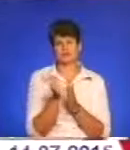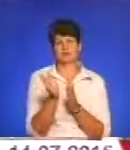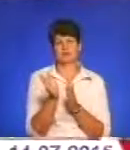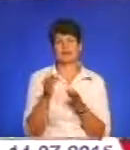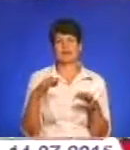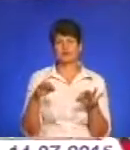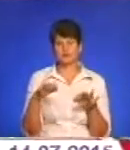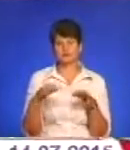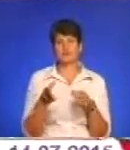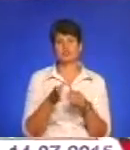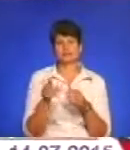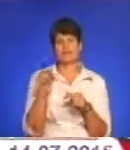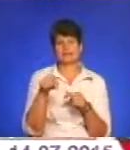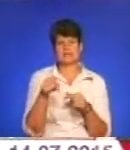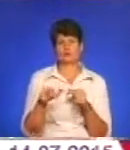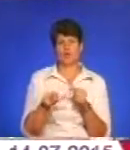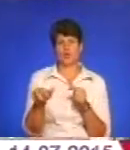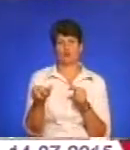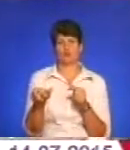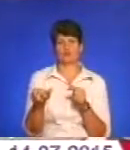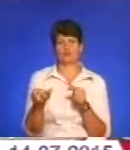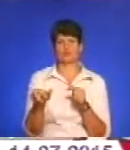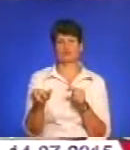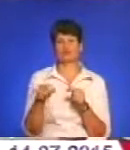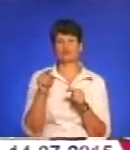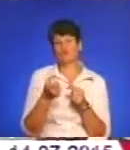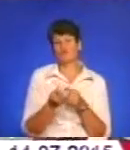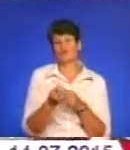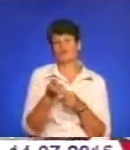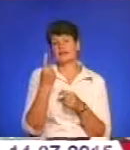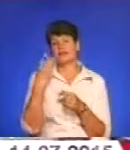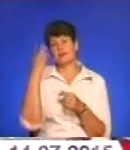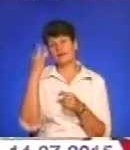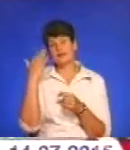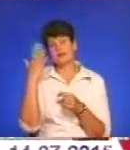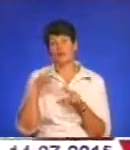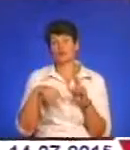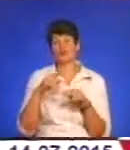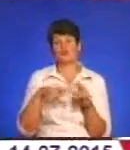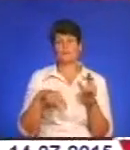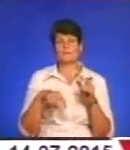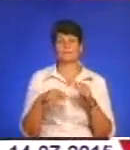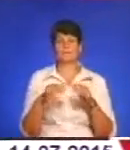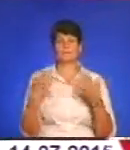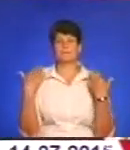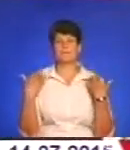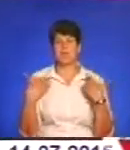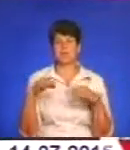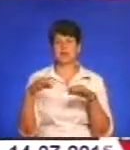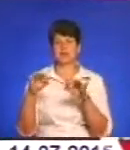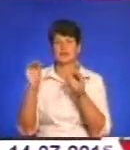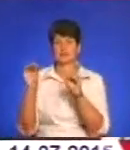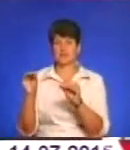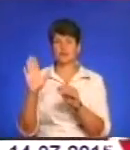автомобільний шлях пролює саме з цією дорогою. Тому виникла десь така ідея тут збудувати такий паркінг для автомобілів.